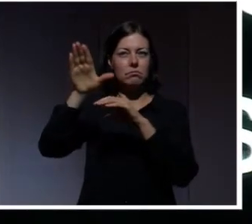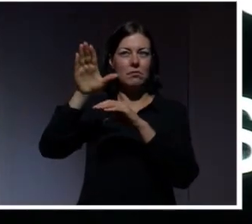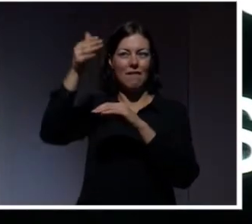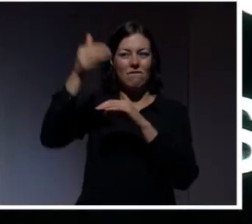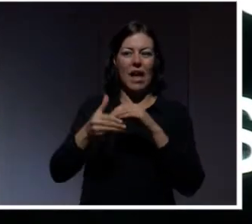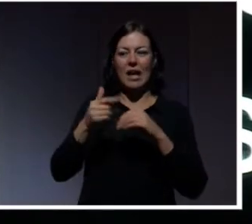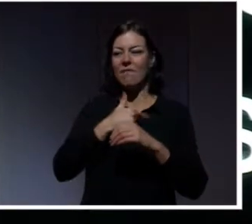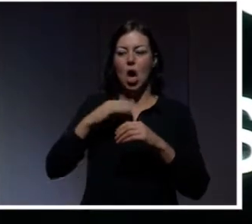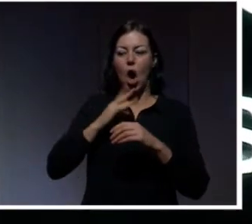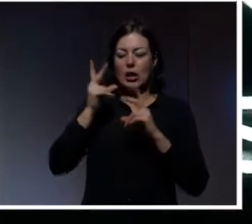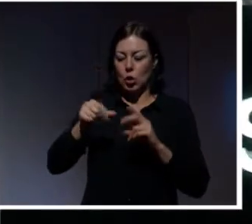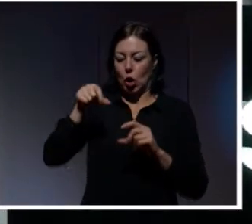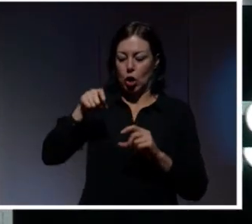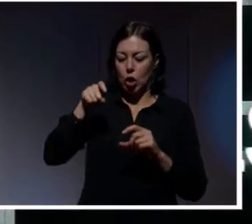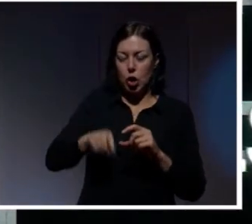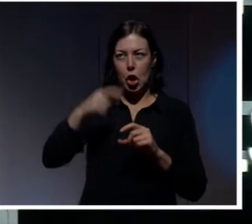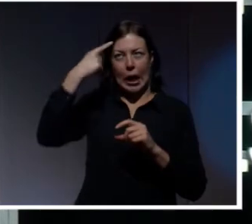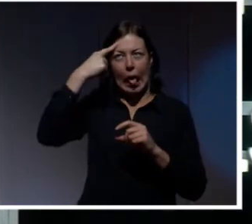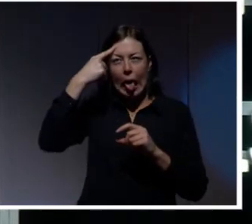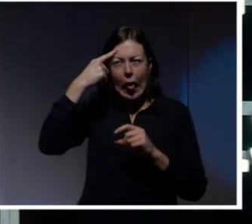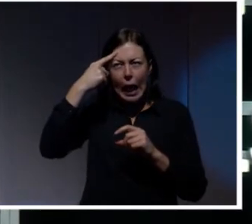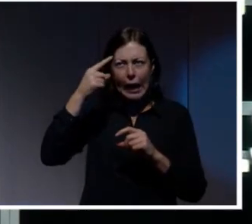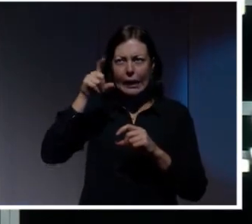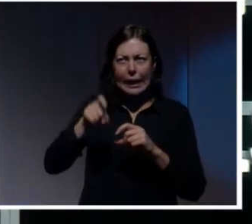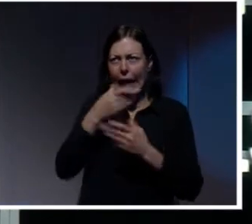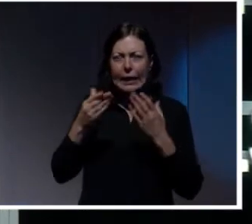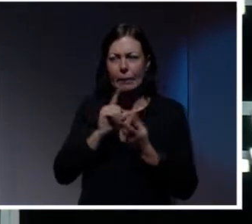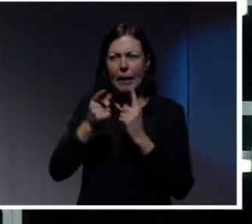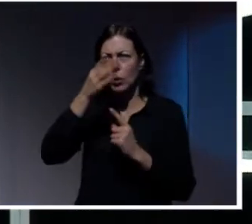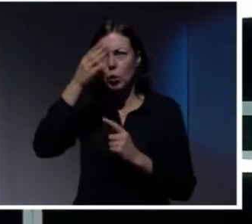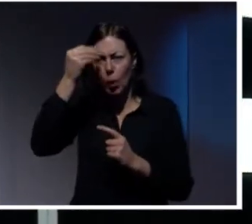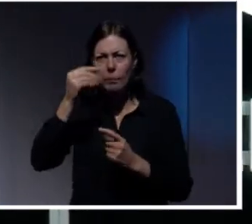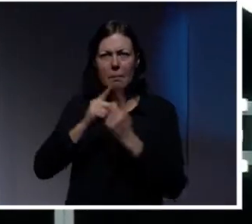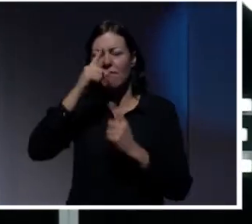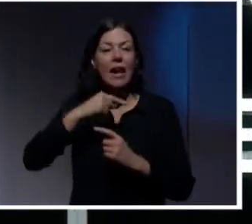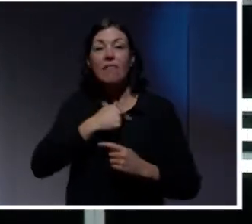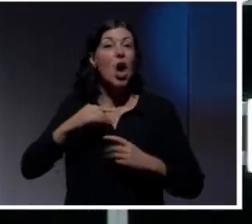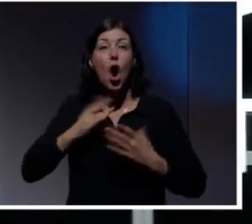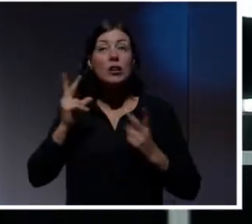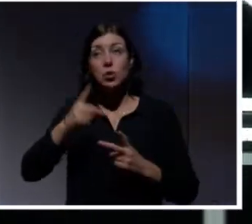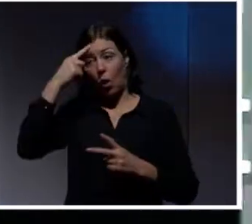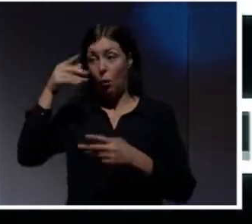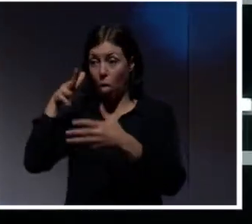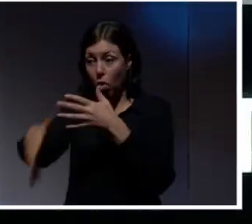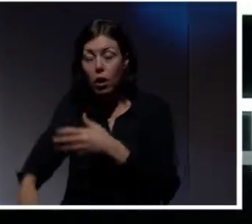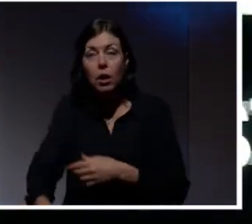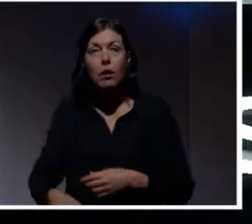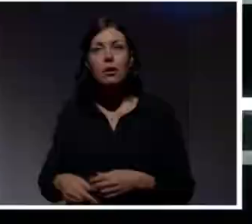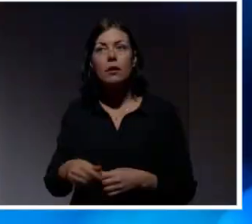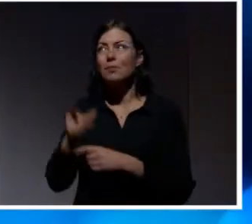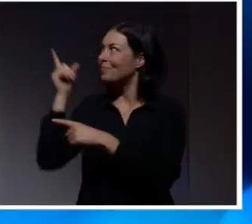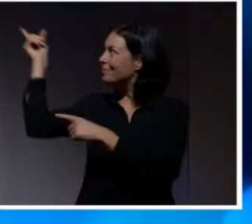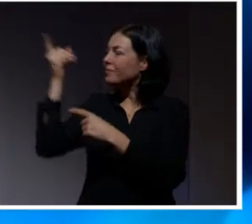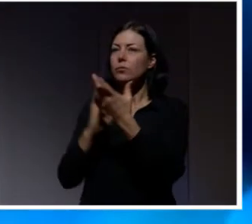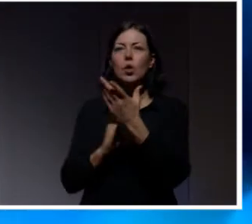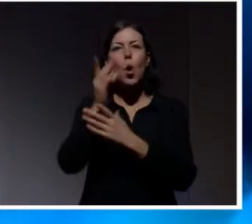dumt. Klicka inte. Det kan bli fel. hoten idag, det här är ju liksom en karta över olika